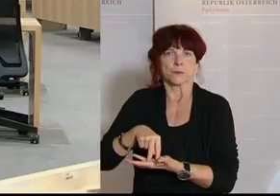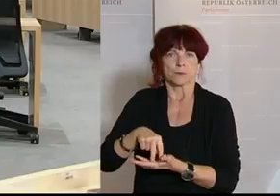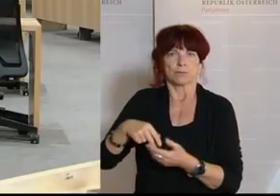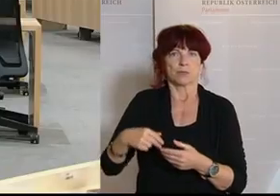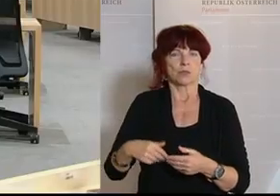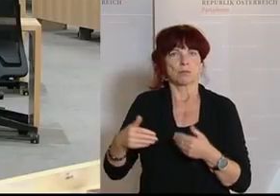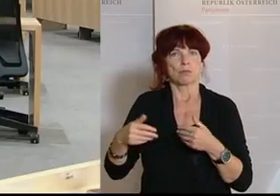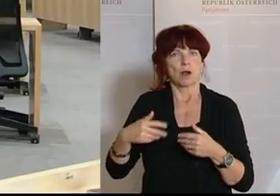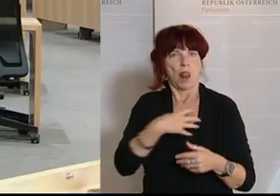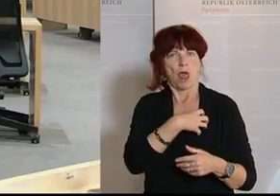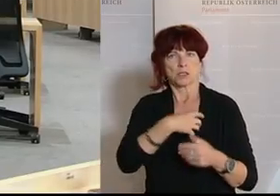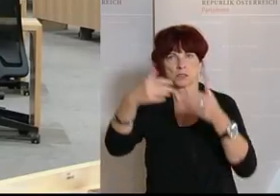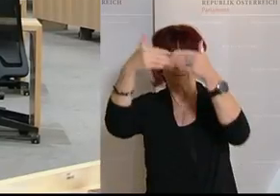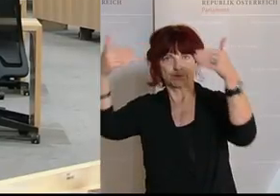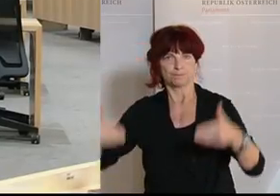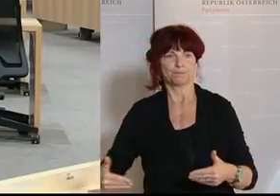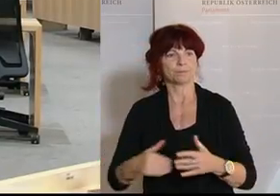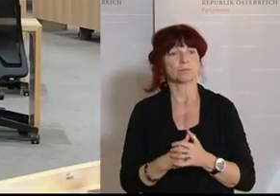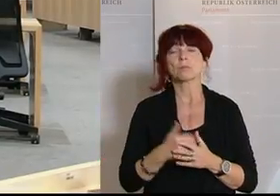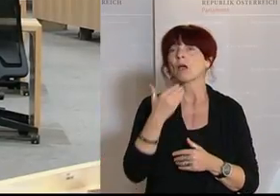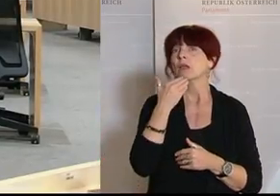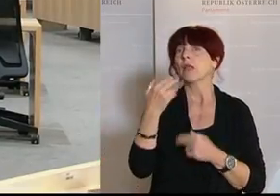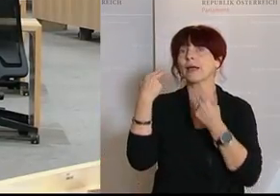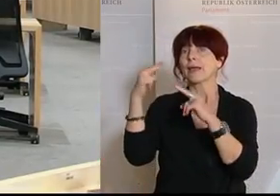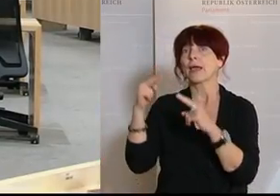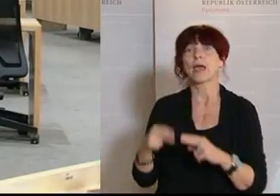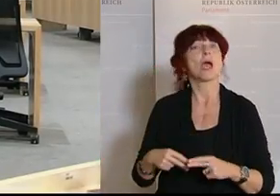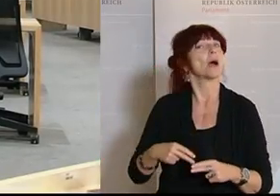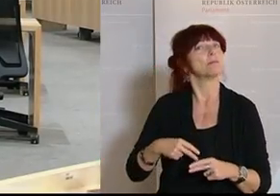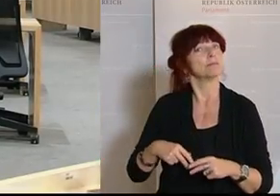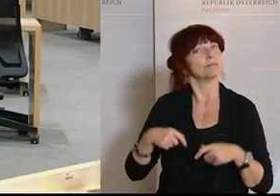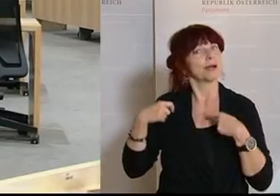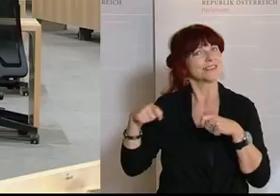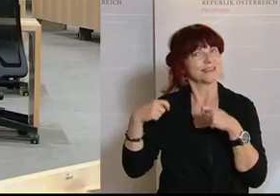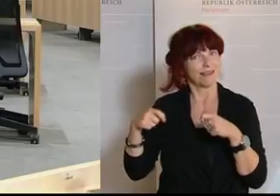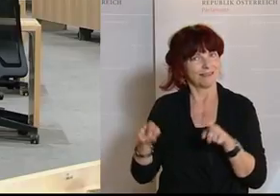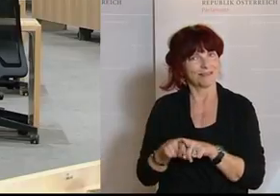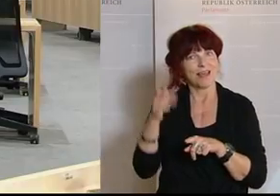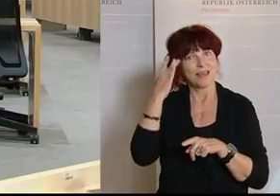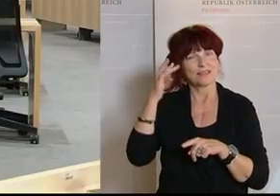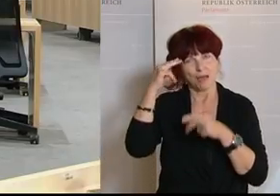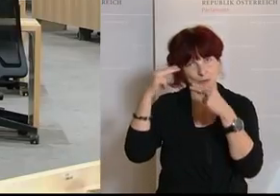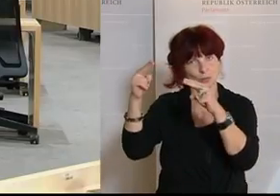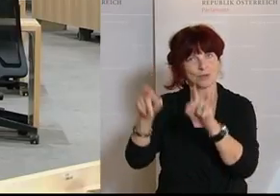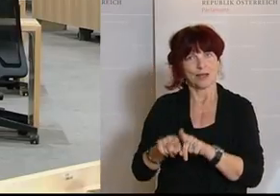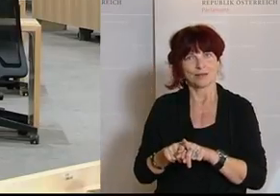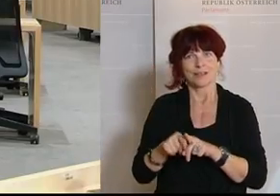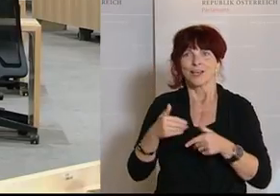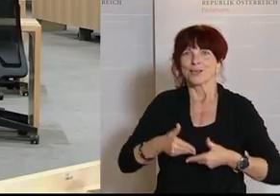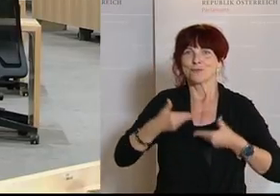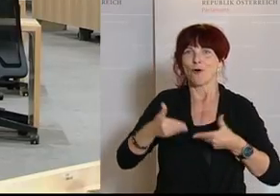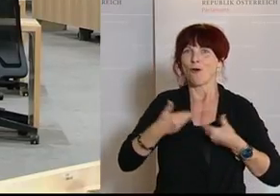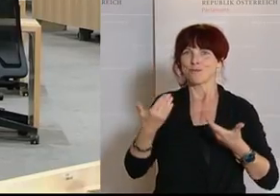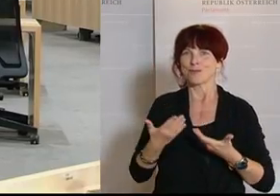Danke Herr Präsident. Meine Damen und Herren, zuerst einmal freue ich mich hier zu sein, auch mit einer guten Nachricht, gerade was die